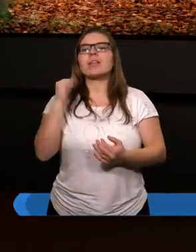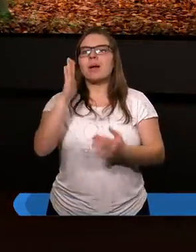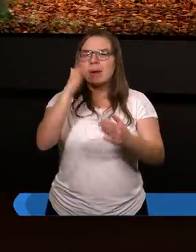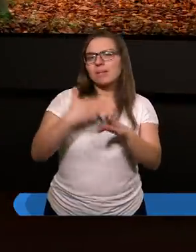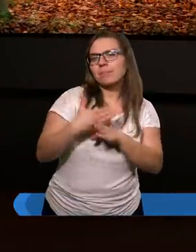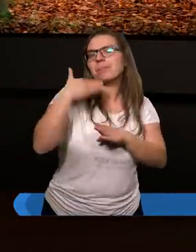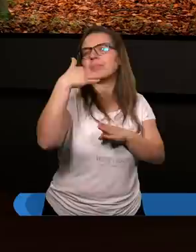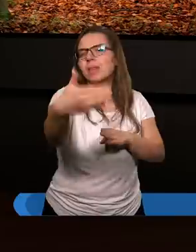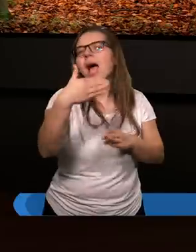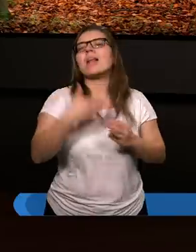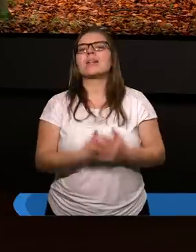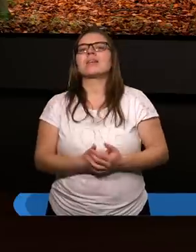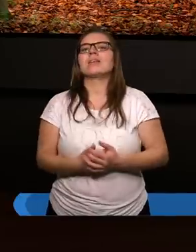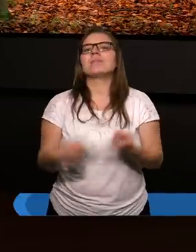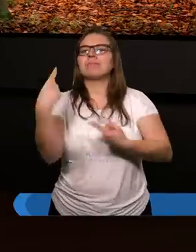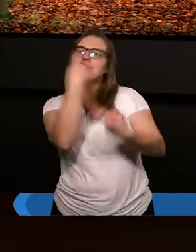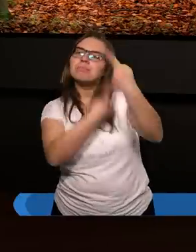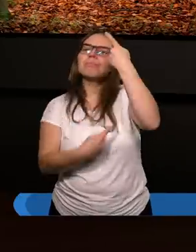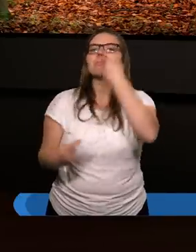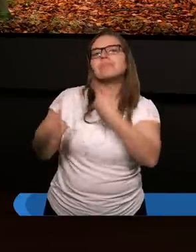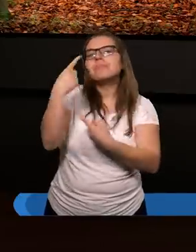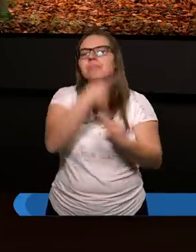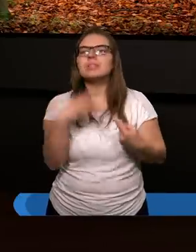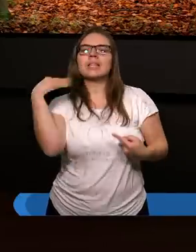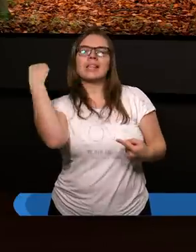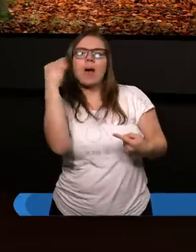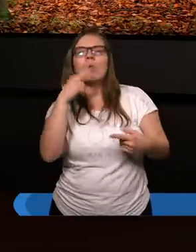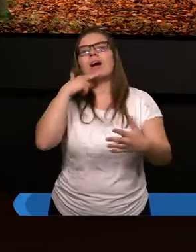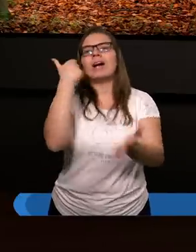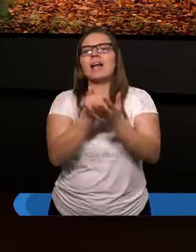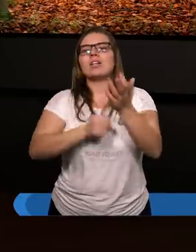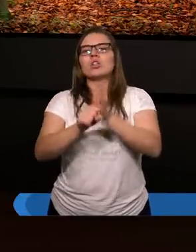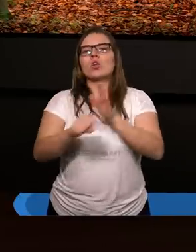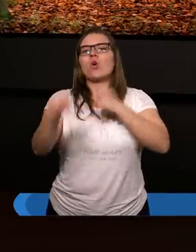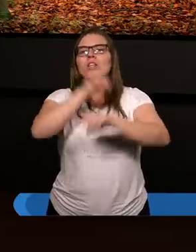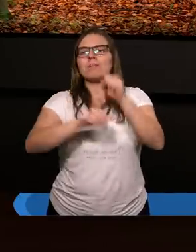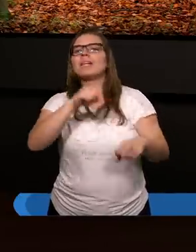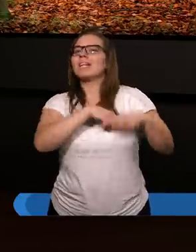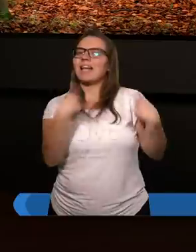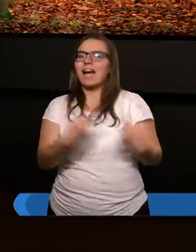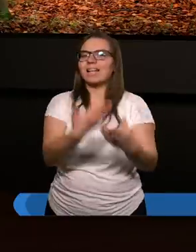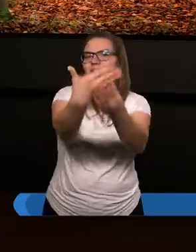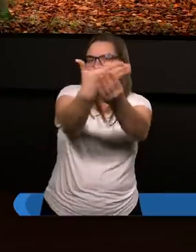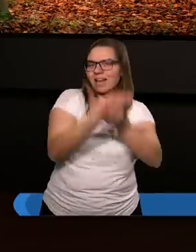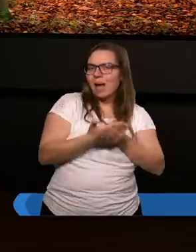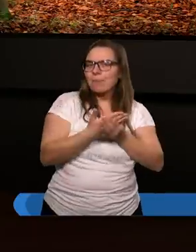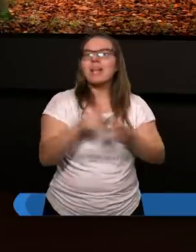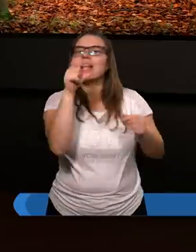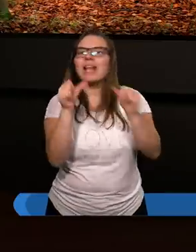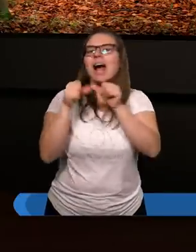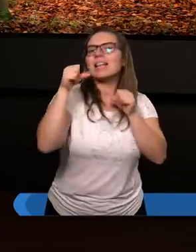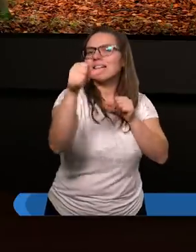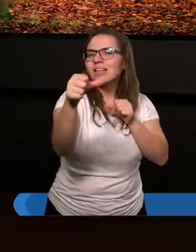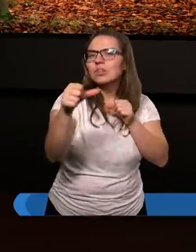Będziemy dalej rozważać nauki Listu do Rzymian. Serdecznie zapraszamy za